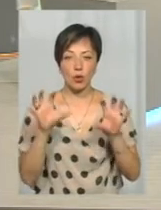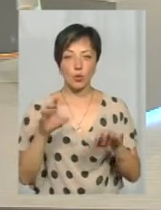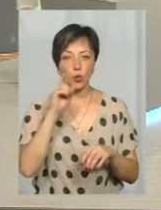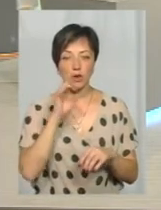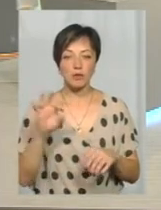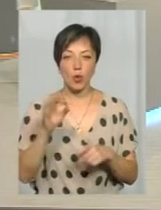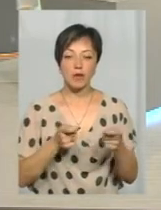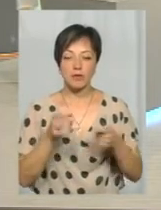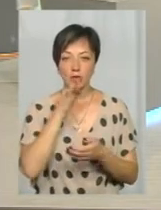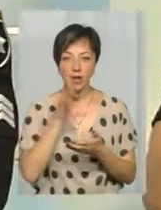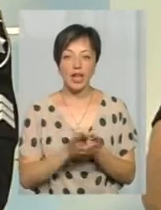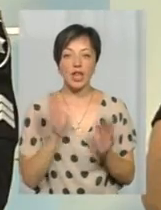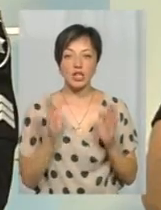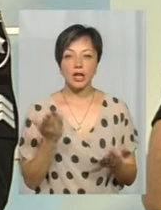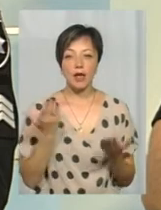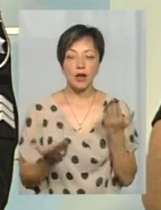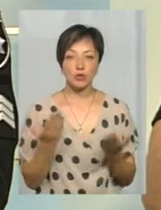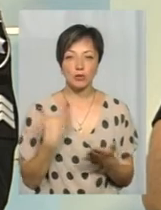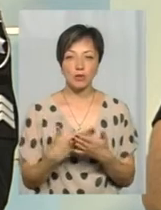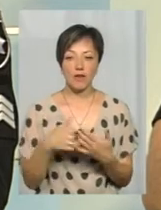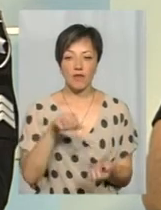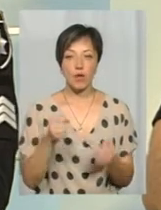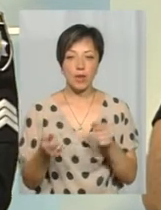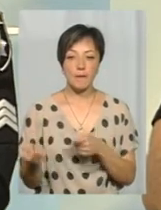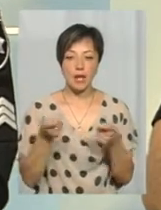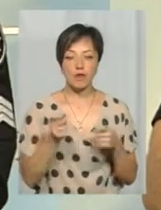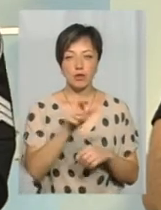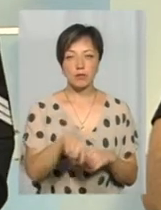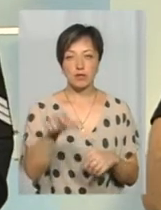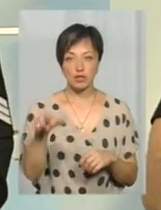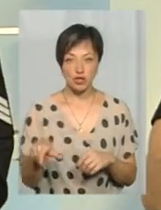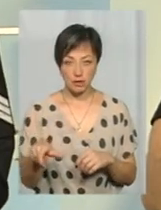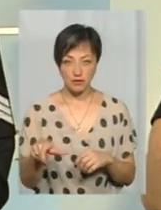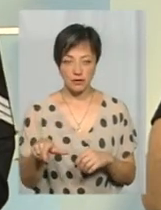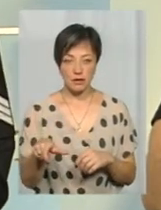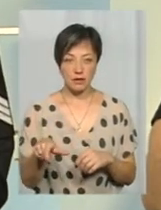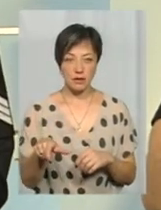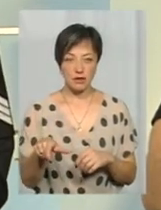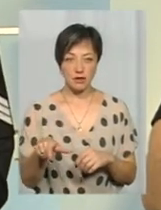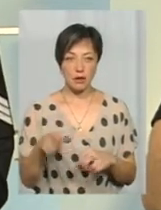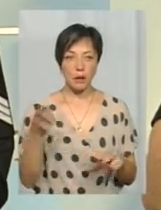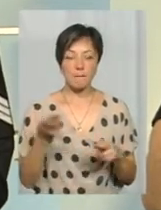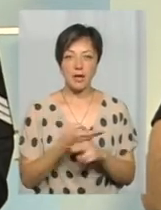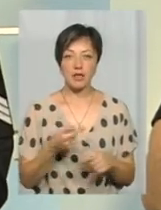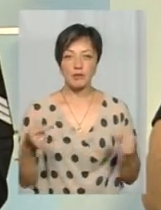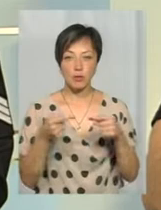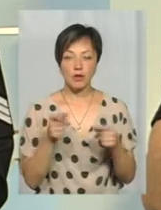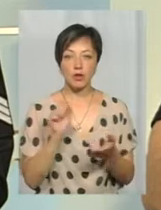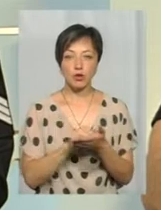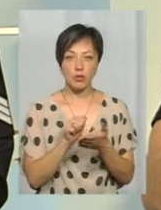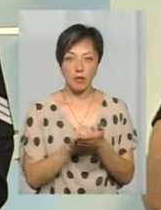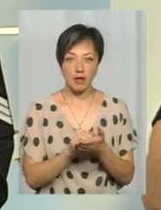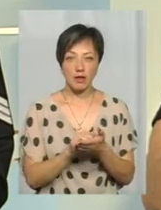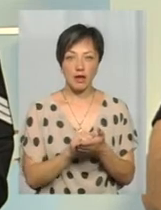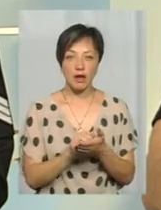«Передміністична відповідальність». Лише, якщо, до прикладу, водій, який перевозить пасажирів без відповідних документів, ліцензії,